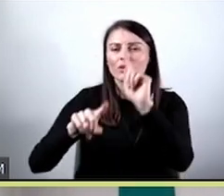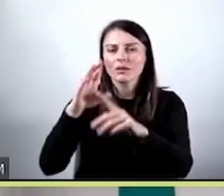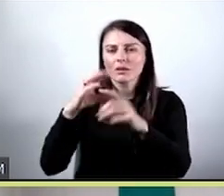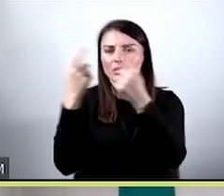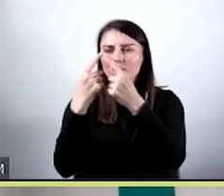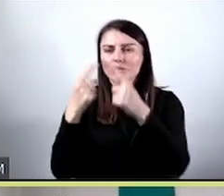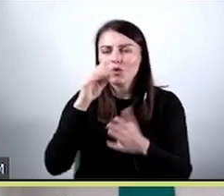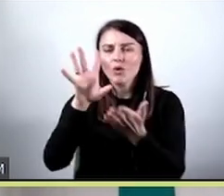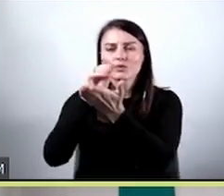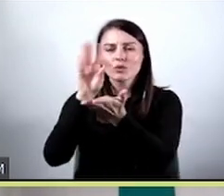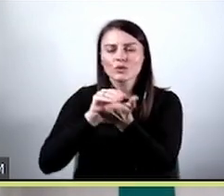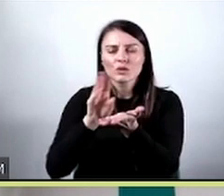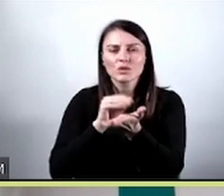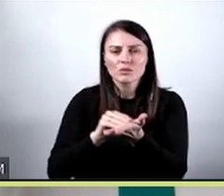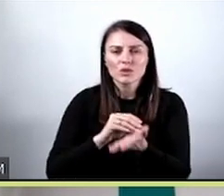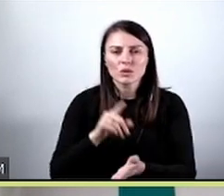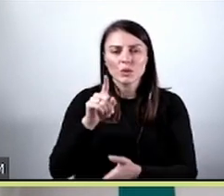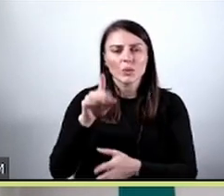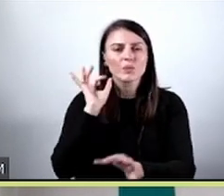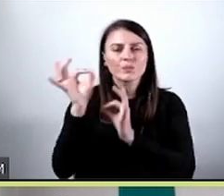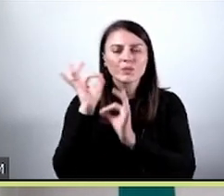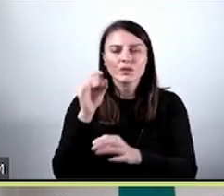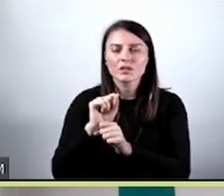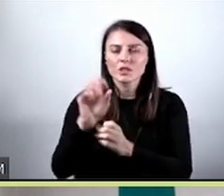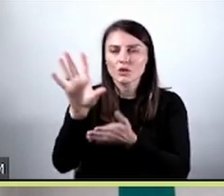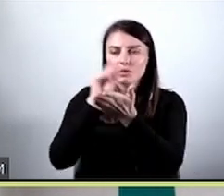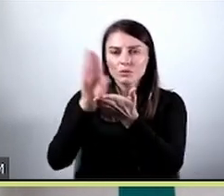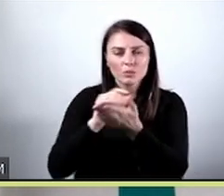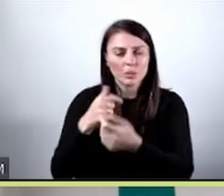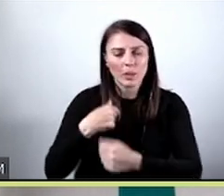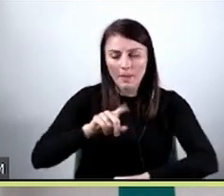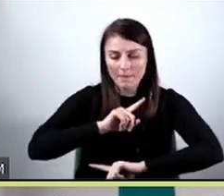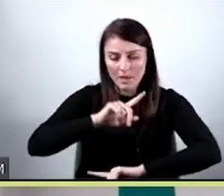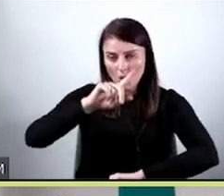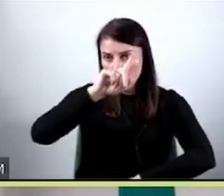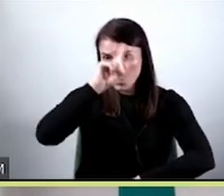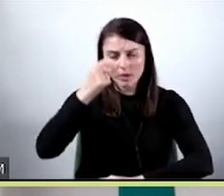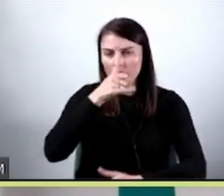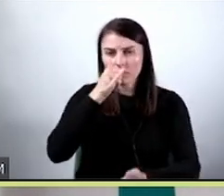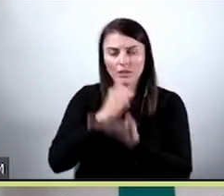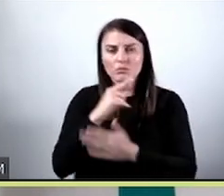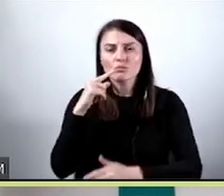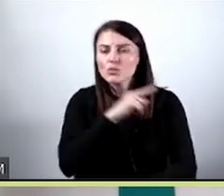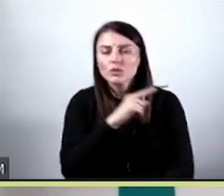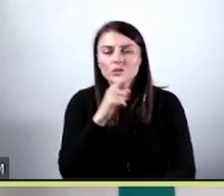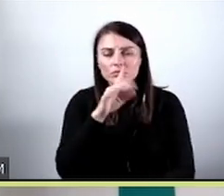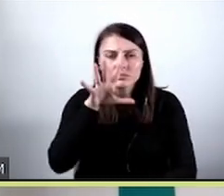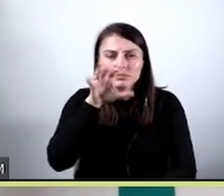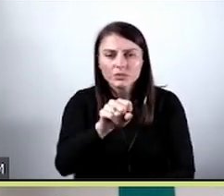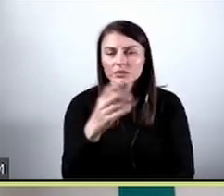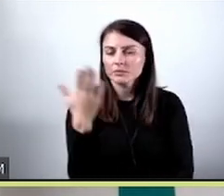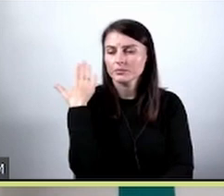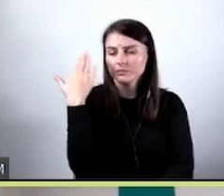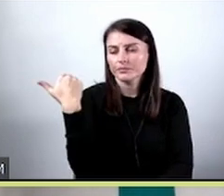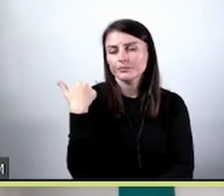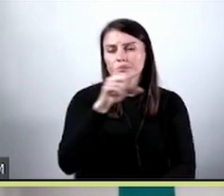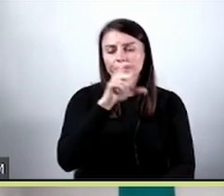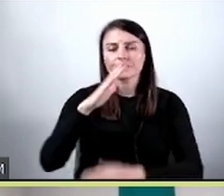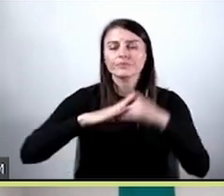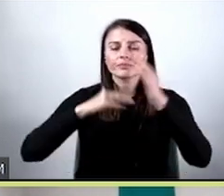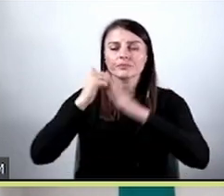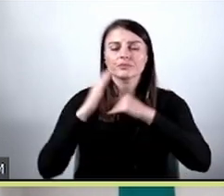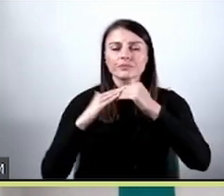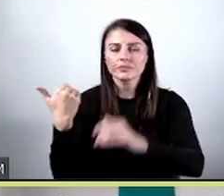wzorce w danych. I czasami są to takie wzorce, których sami jako ludzie nie potrafimy dostrzec. Przykładowo jakiś czas temu zostały zbudowane